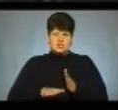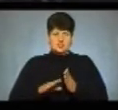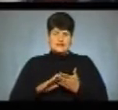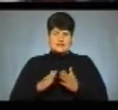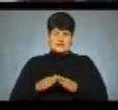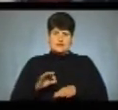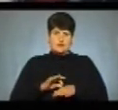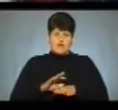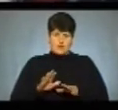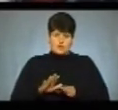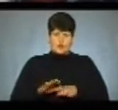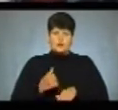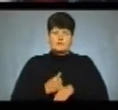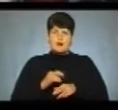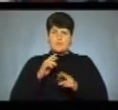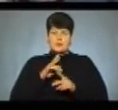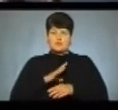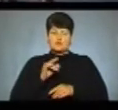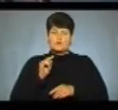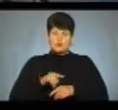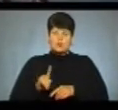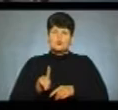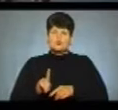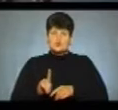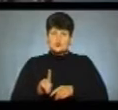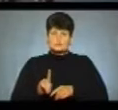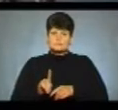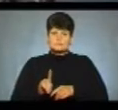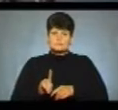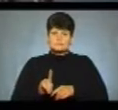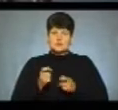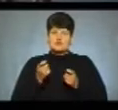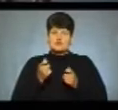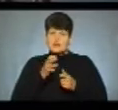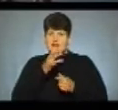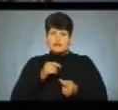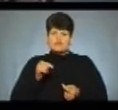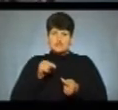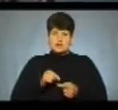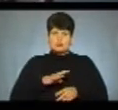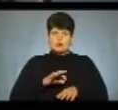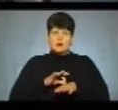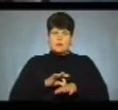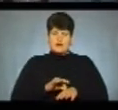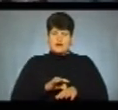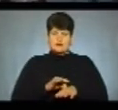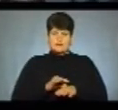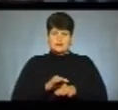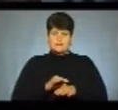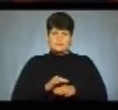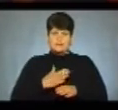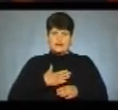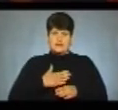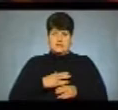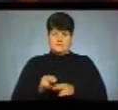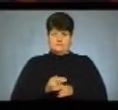хворого. Основна була помилка в тому, що, можливо, трошки несвоєчасно була проведена корекція порушень